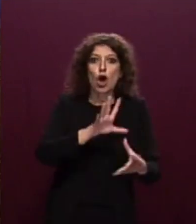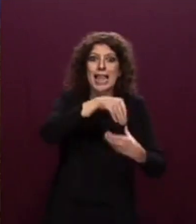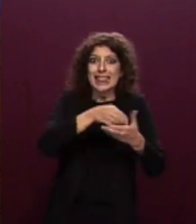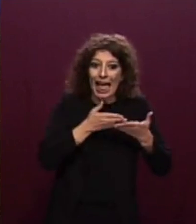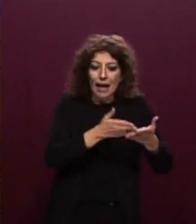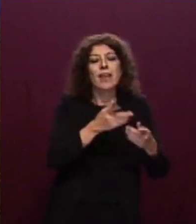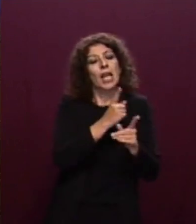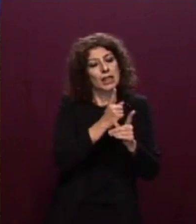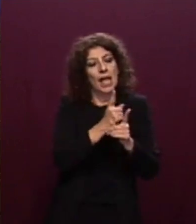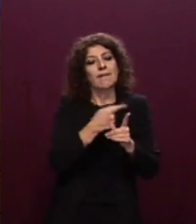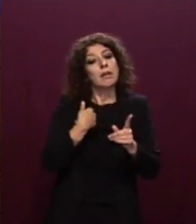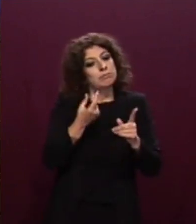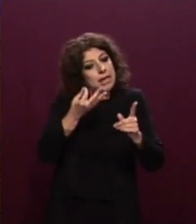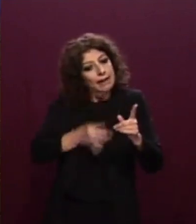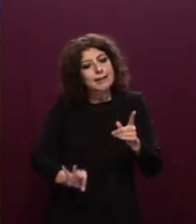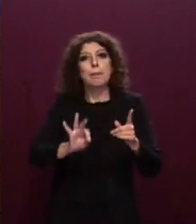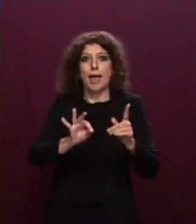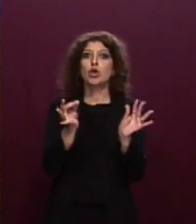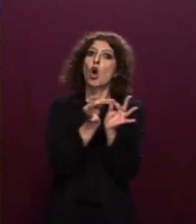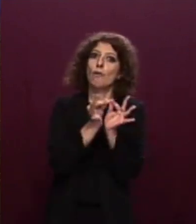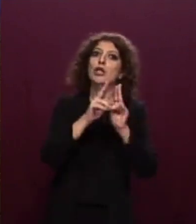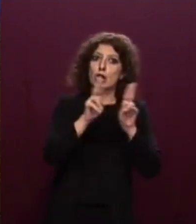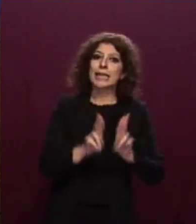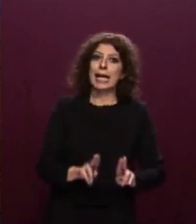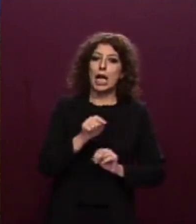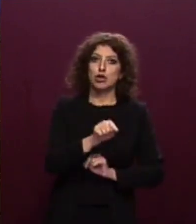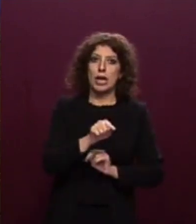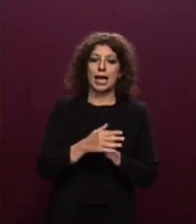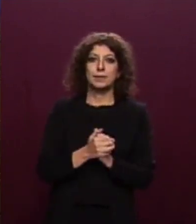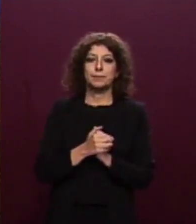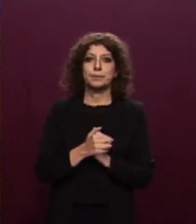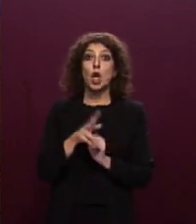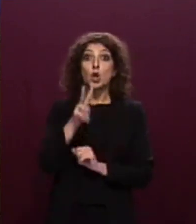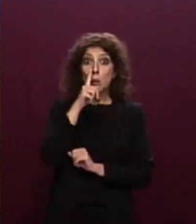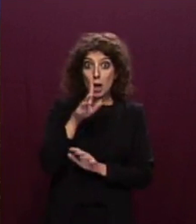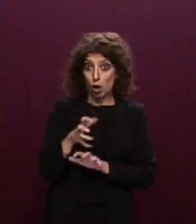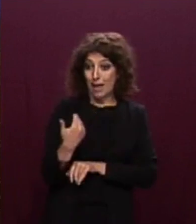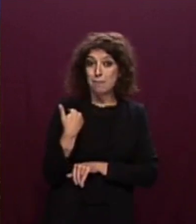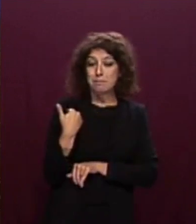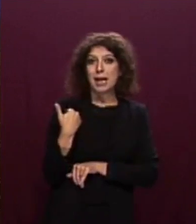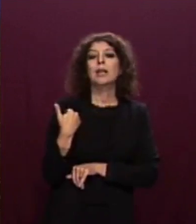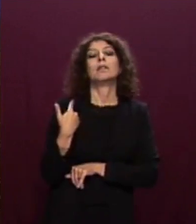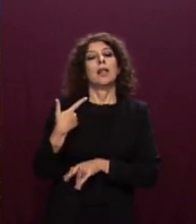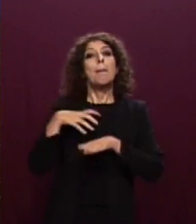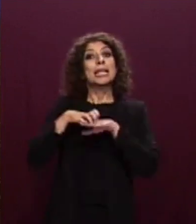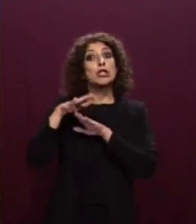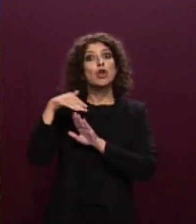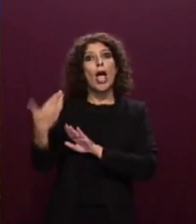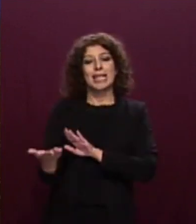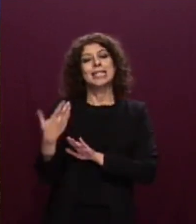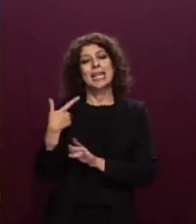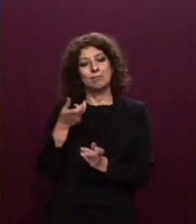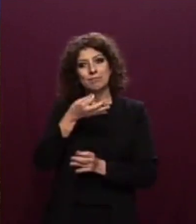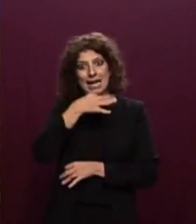il rispetto delle convenzioni internazionali in materia. Sempre il 2 novembre, la Farnesina ha inviato un'ulteriore nota verbale all'Ambasciata